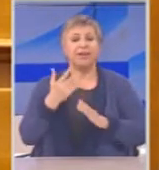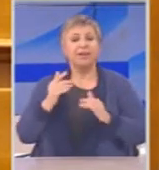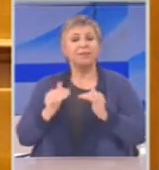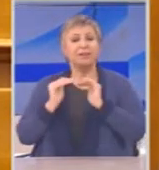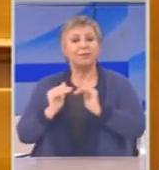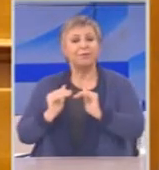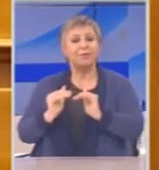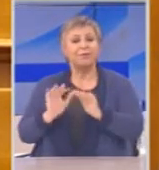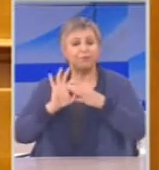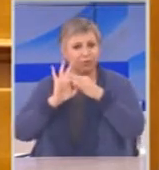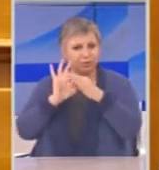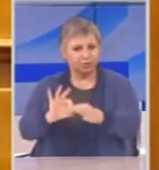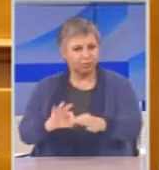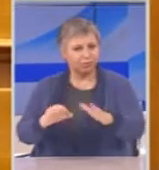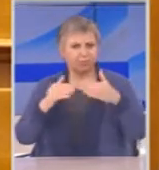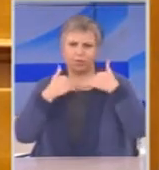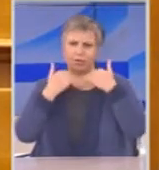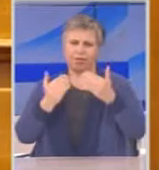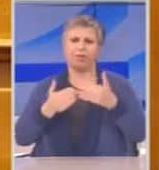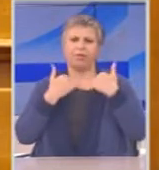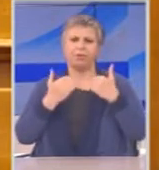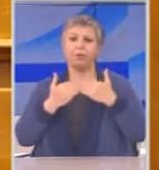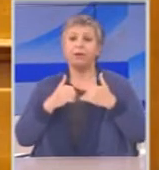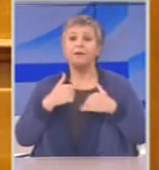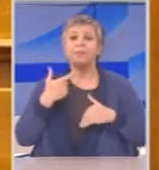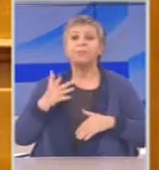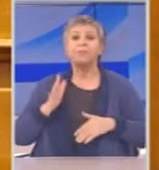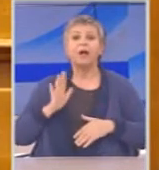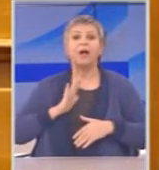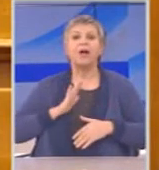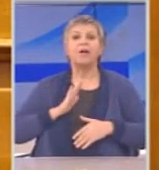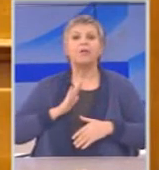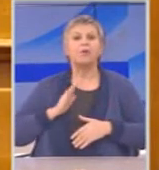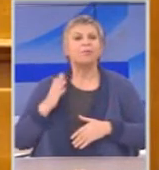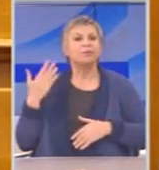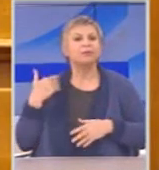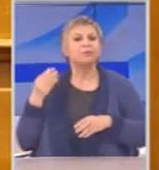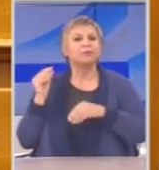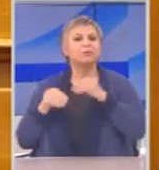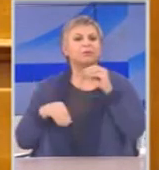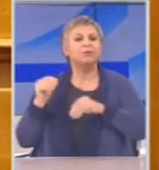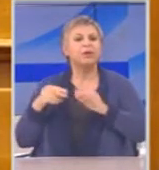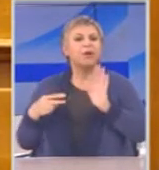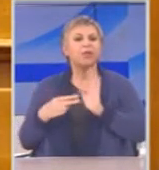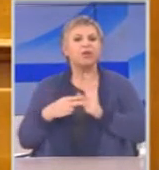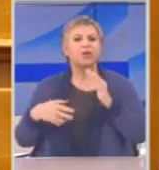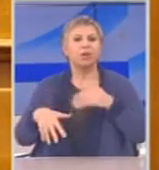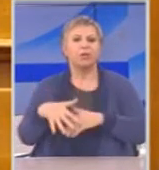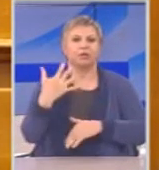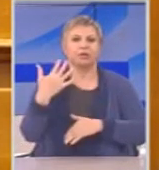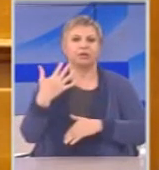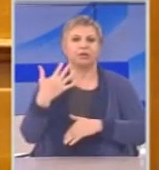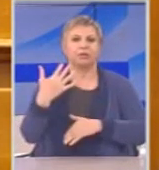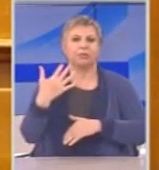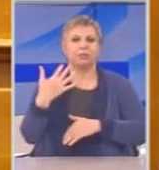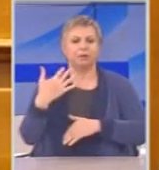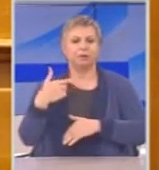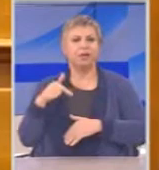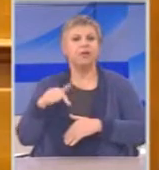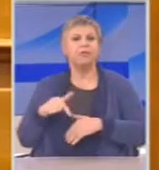σε αυτά για τα οποία αποφάσισε ο λαός μας το 2015 με τον τρόπο που είχε